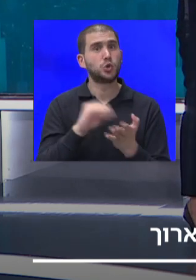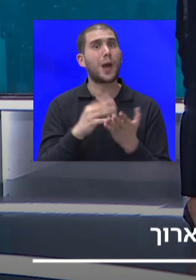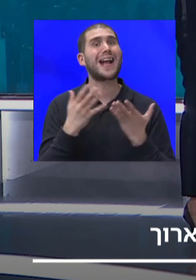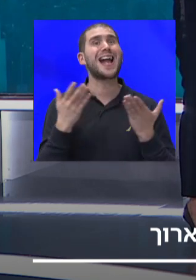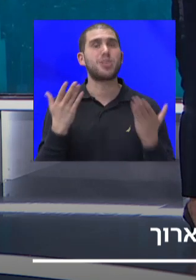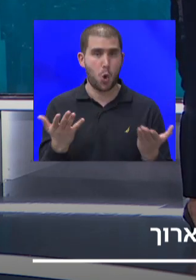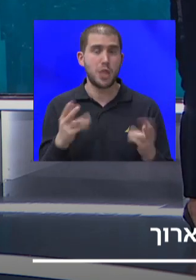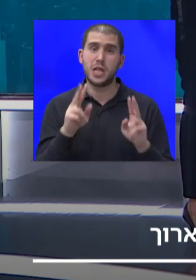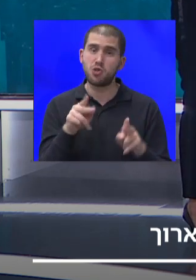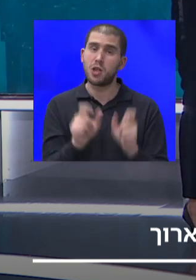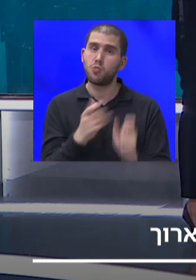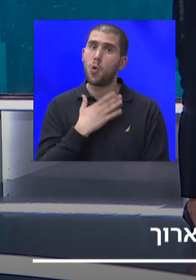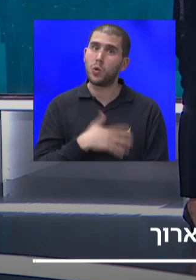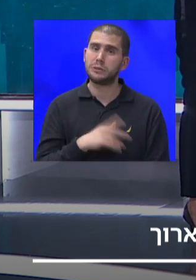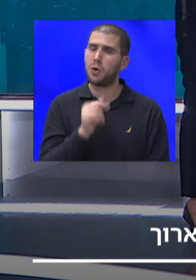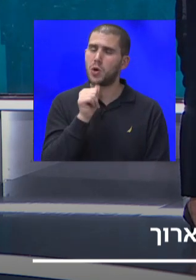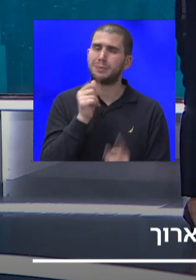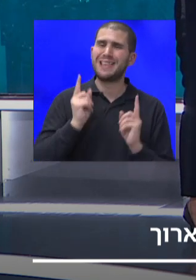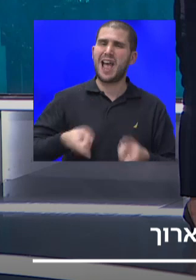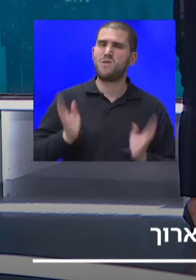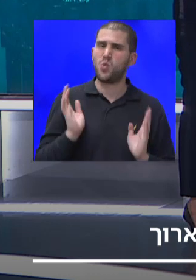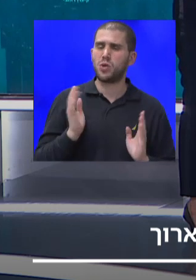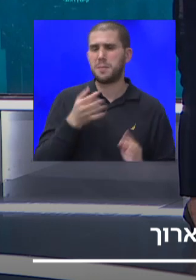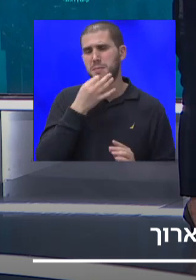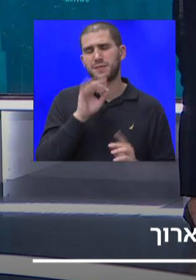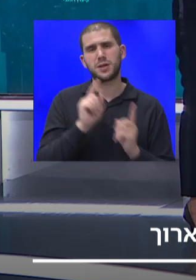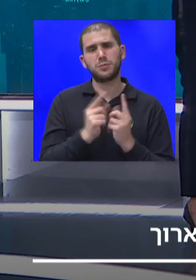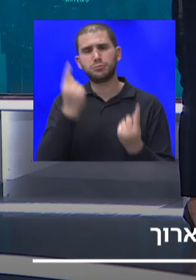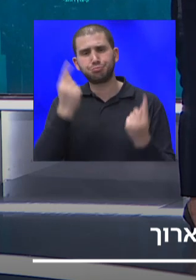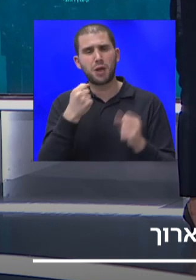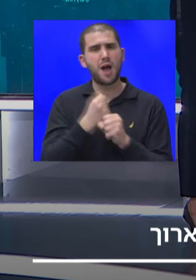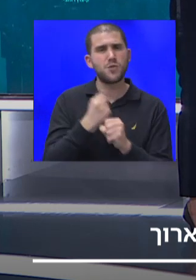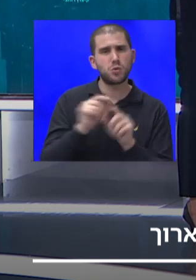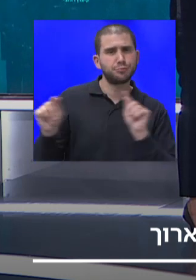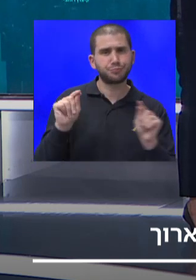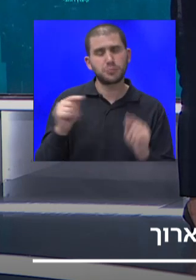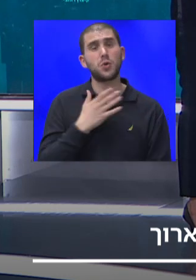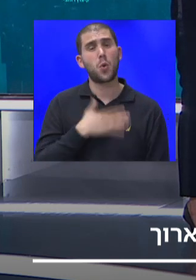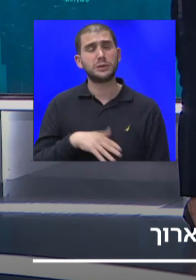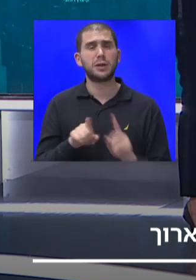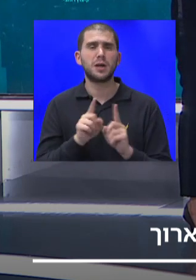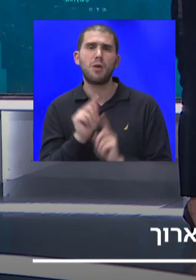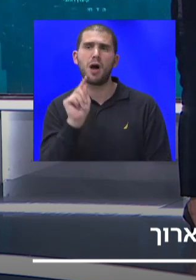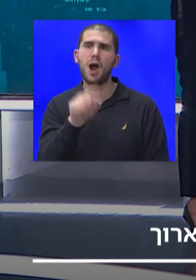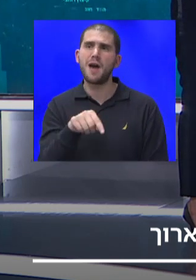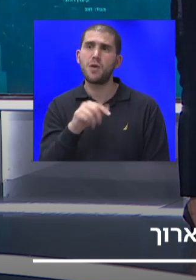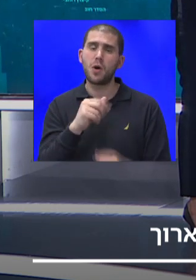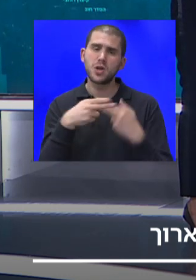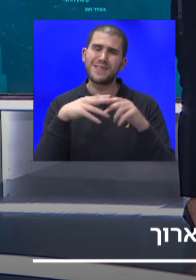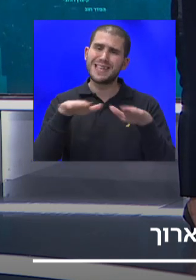רוצים לא להתחייב, אנשים רוצים ככה בין עבודות, ורוצים פשוט לבוא או ליד הים, או ליד רוטשילד או